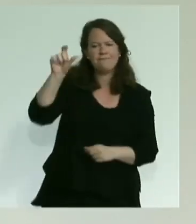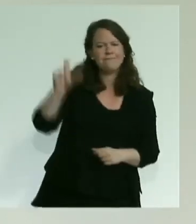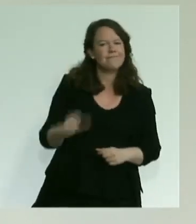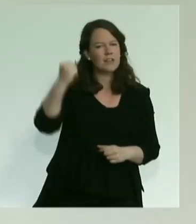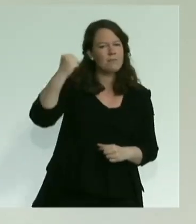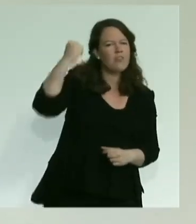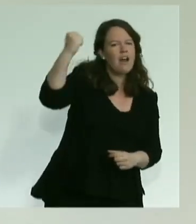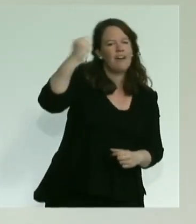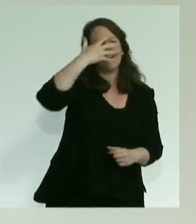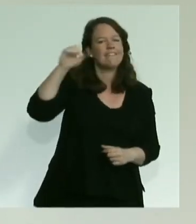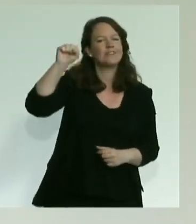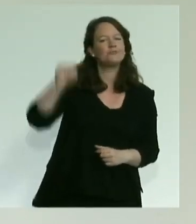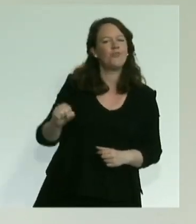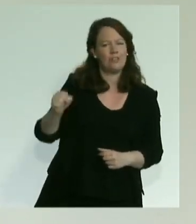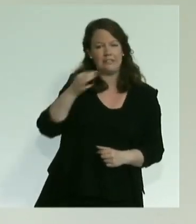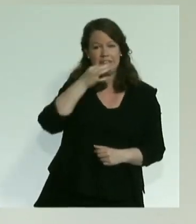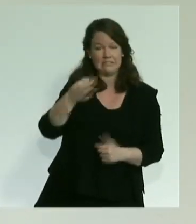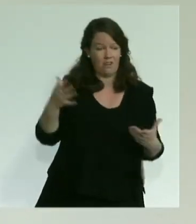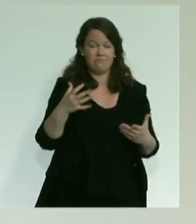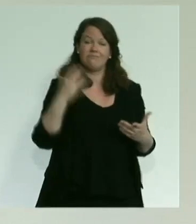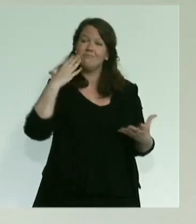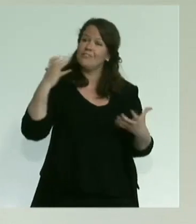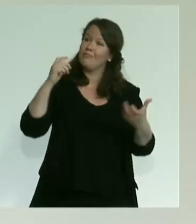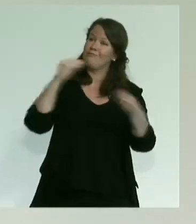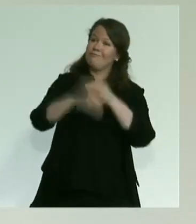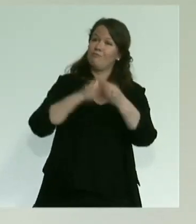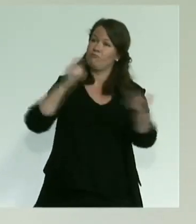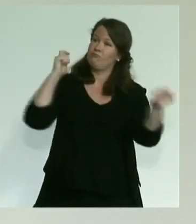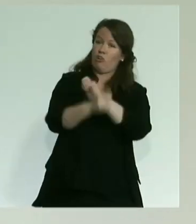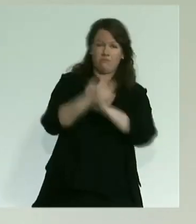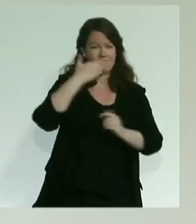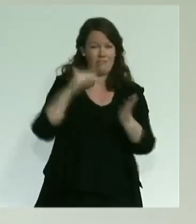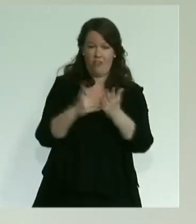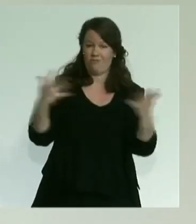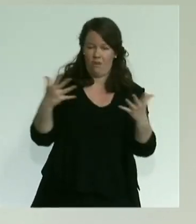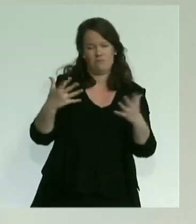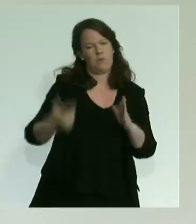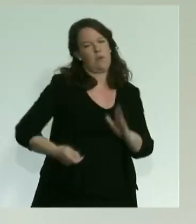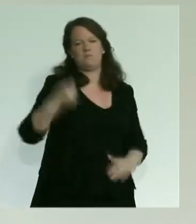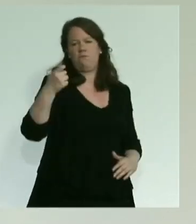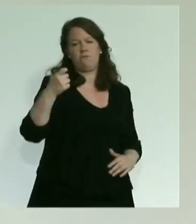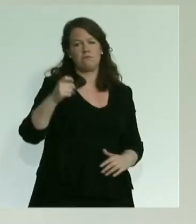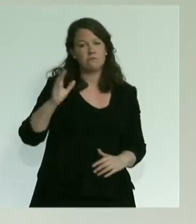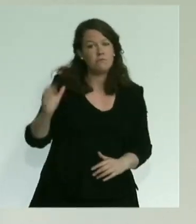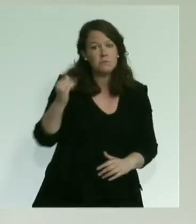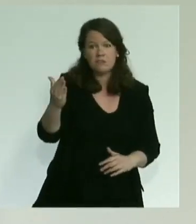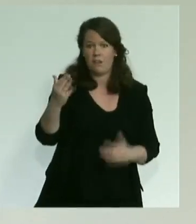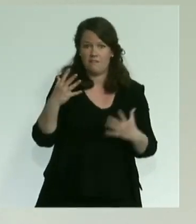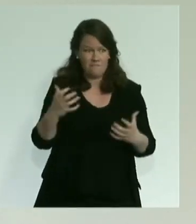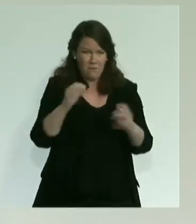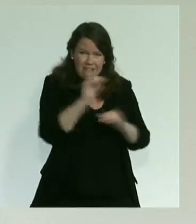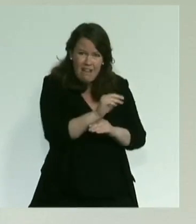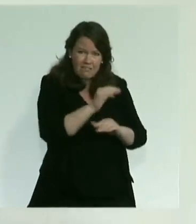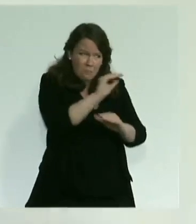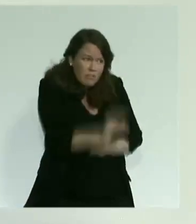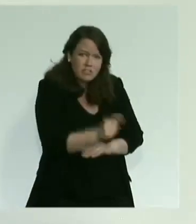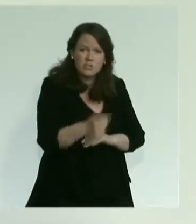l'on peut utiliser pour changer le monde. Il y aura un après-Covid, bientôt, et être parvenu à maintenir les écoles ouvertes sera une force pour la jeune génération.